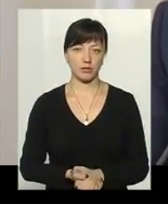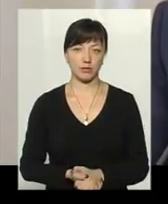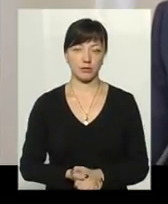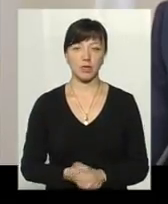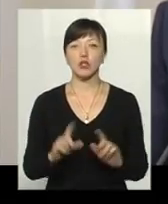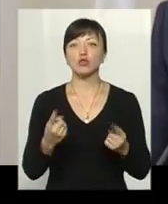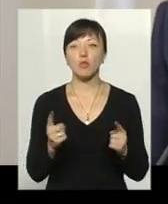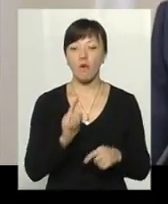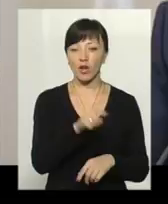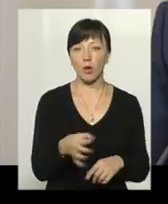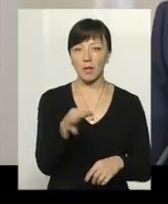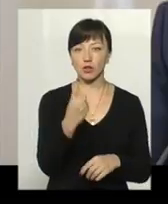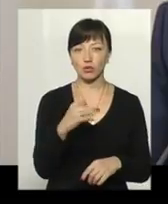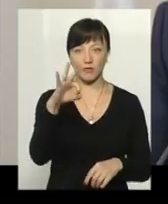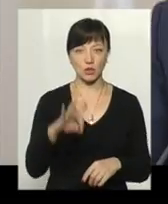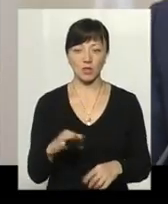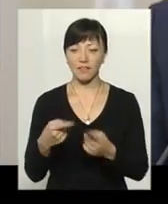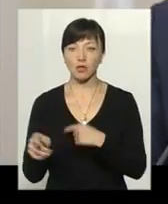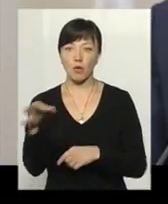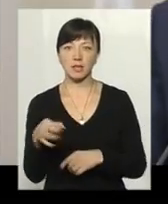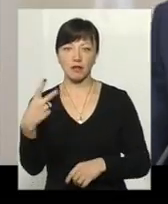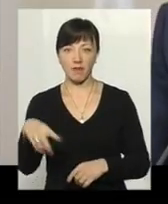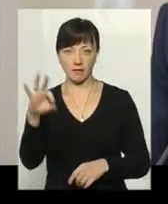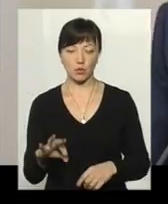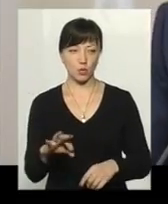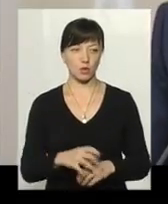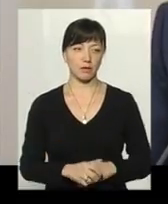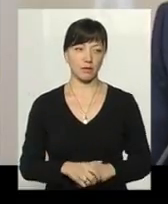Чому в одних областях 100%, в інших 20%?